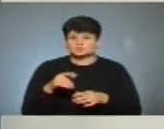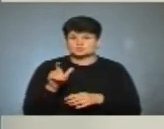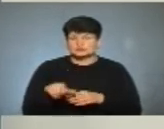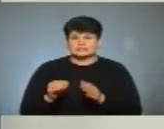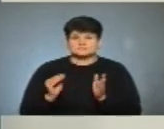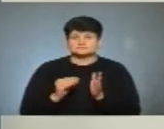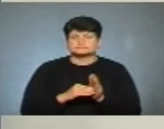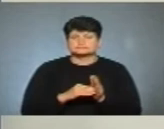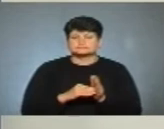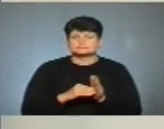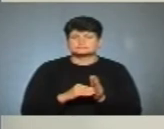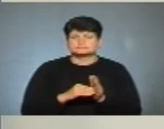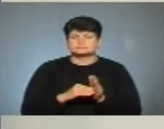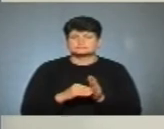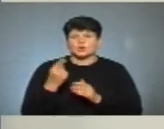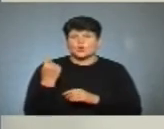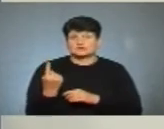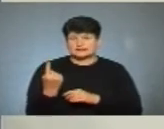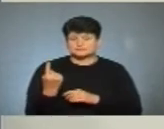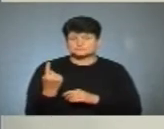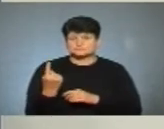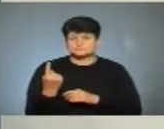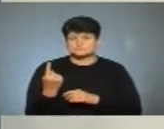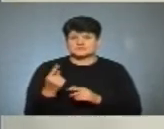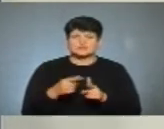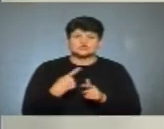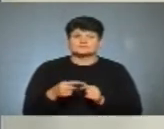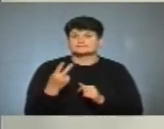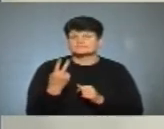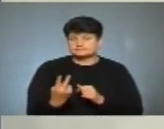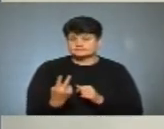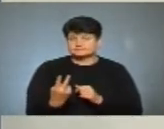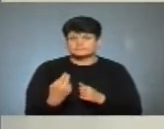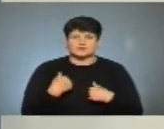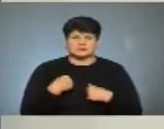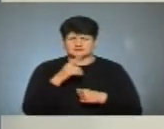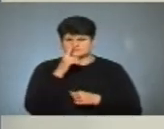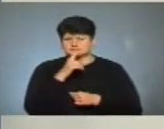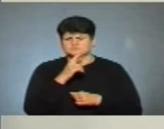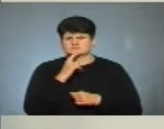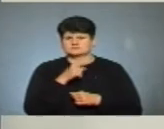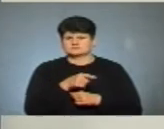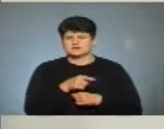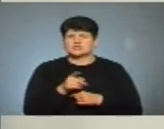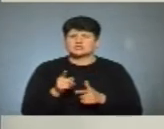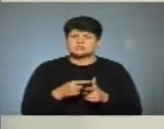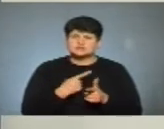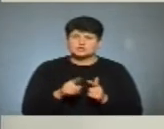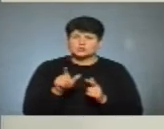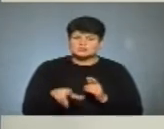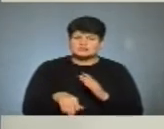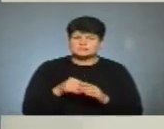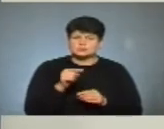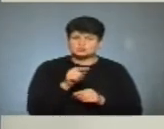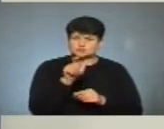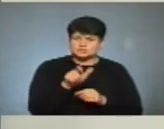впише чи один, чи двійку, відповідно, ми не будемо розуміти, чи виборець обрав саме